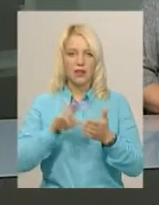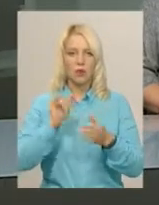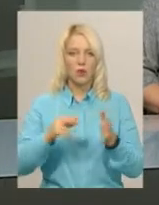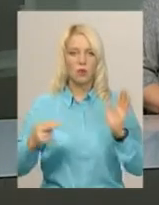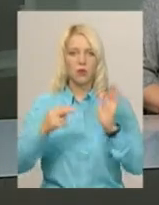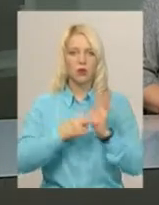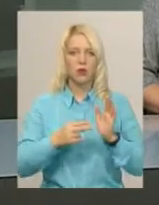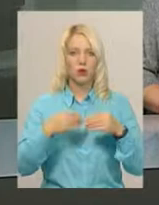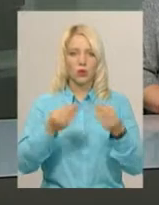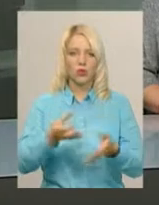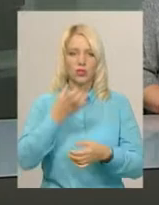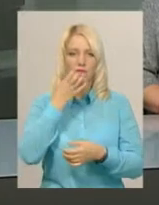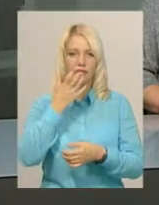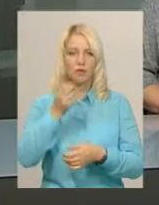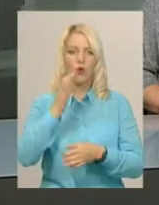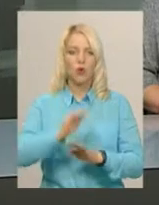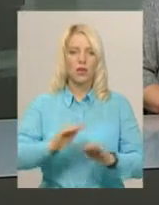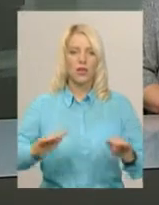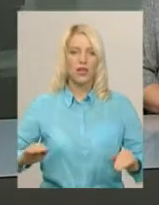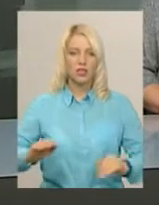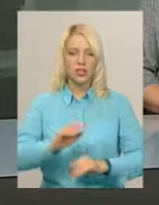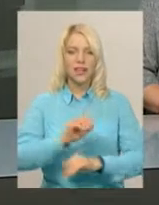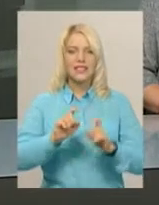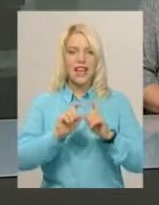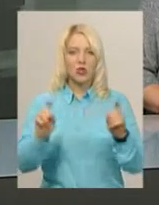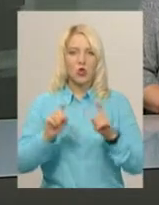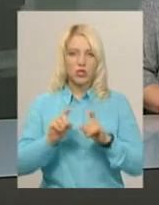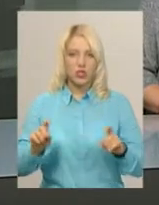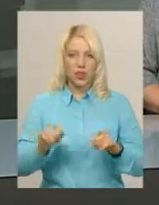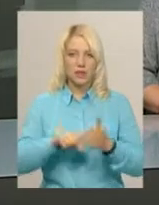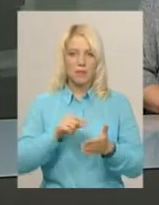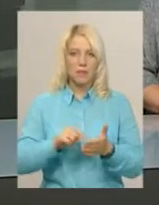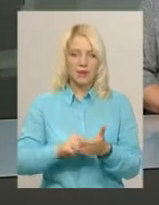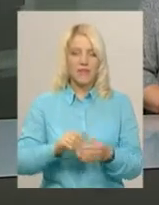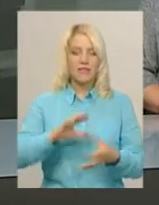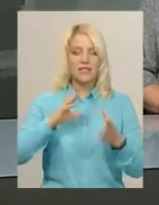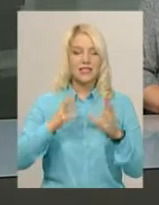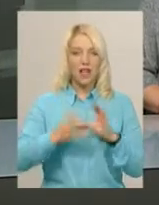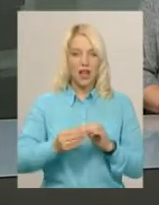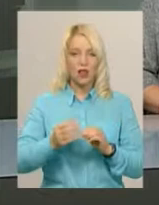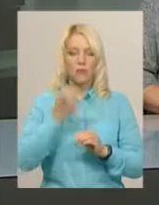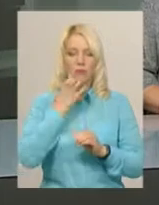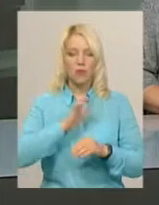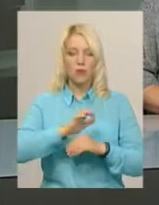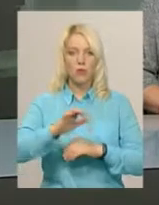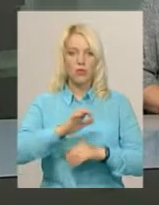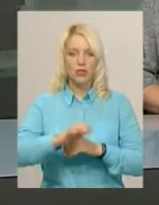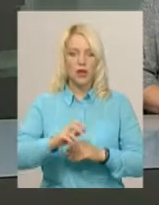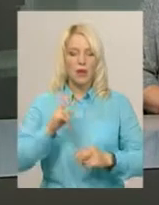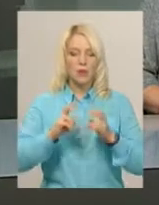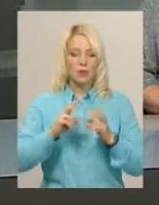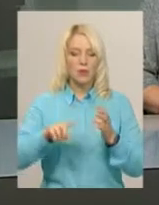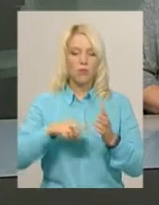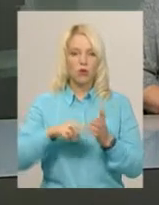теплопостачання у дитячих садочках міста. Загалом, повідомив Анатолій Нестерук, теплопостачальні підприємства обласного центру до початку